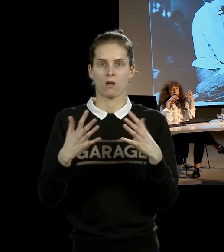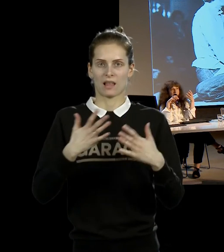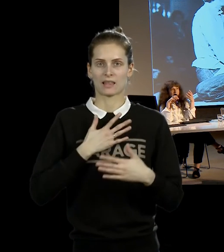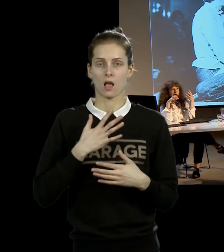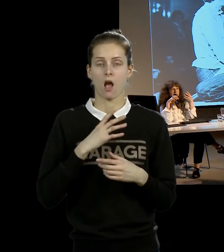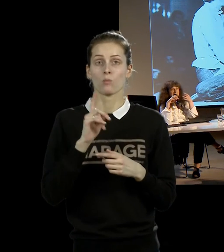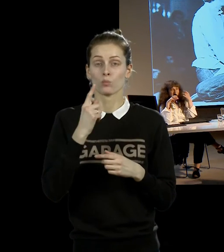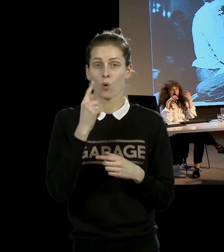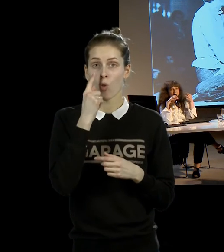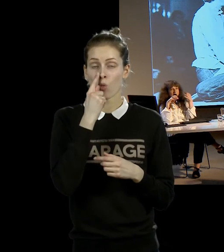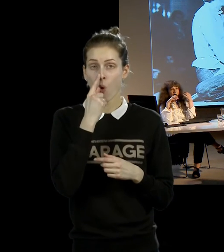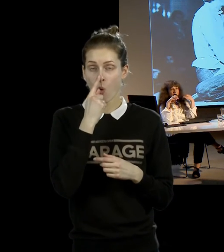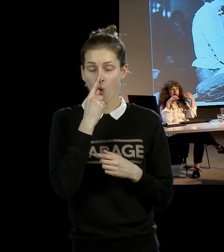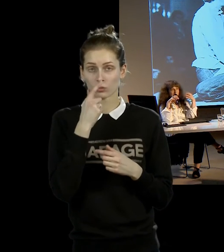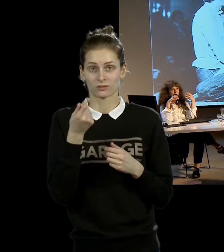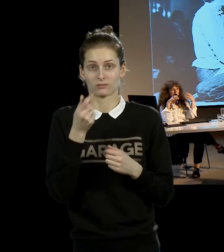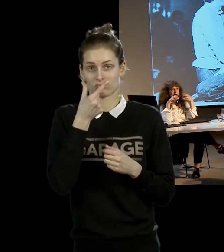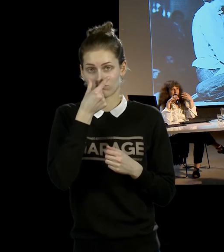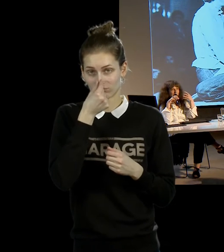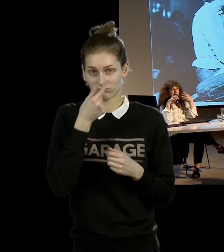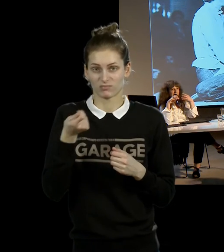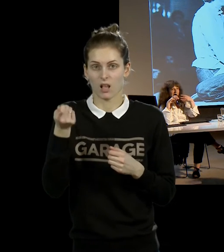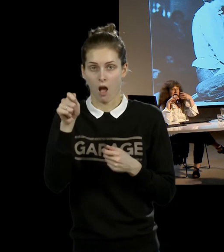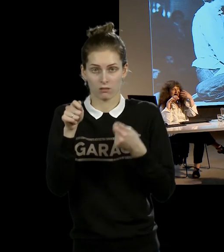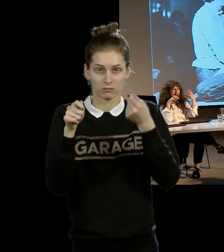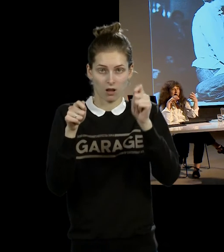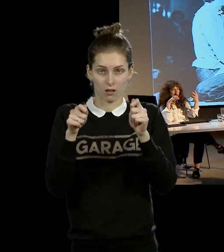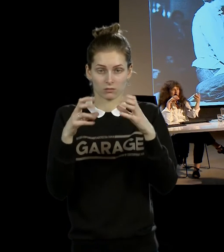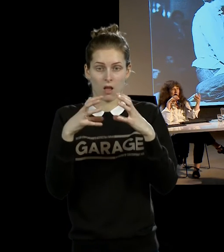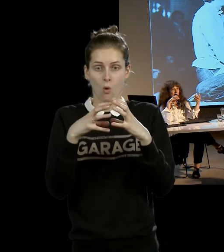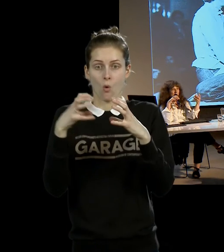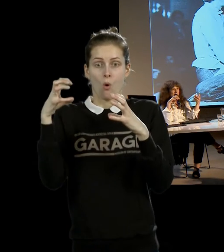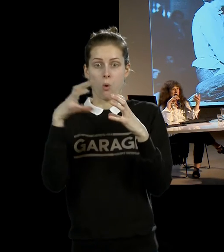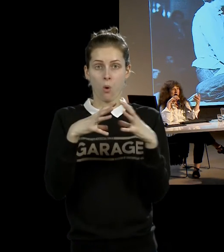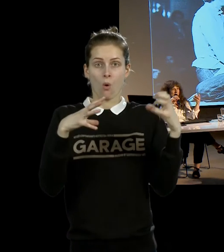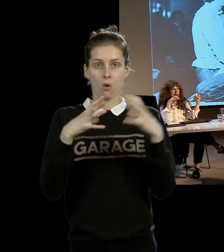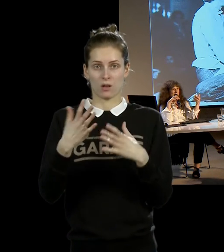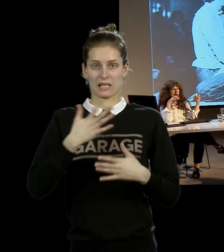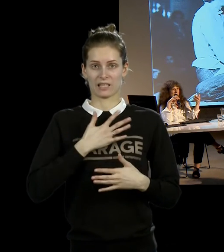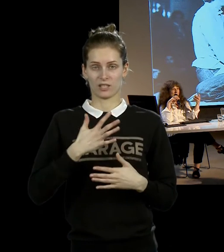закрыт нос, они дышали только тем воздухом, который один вдыхал в рот другому.